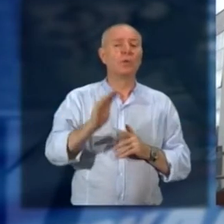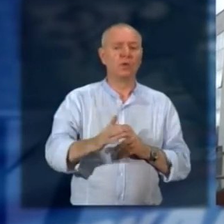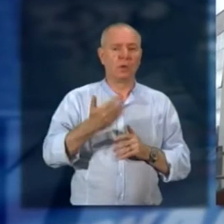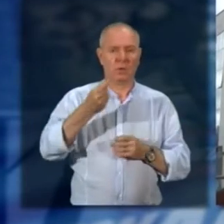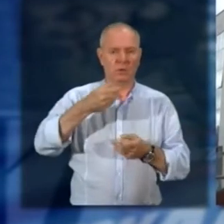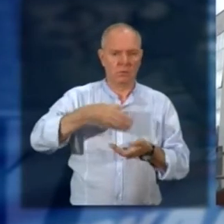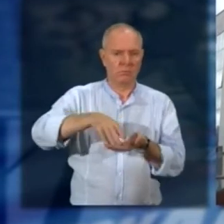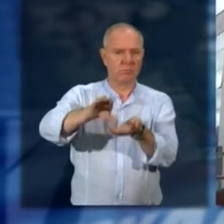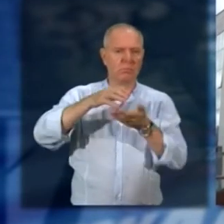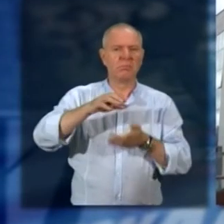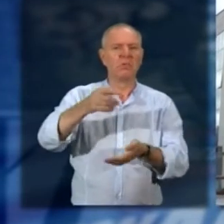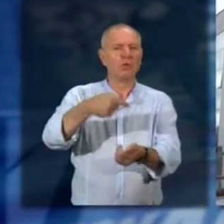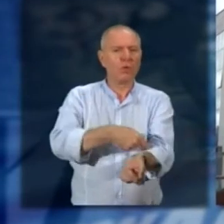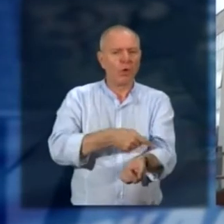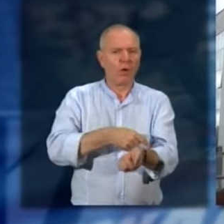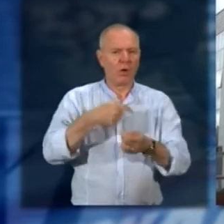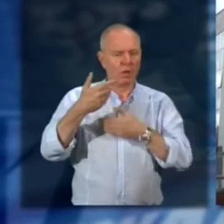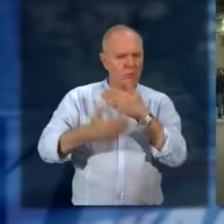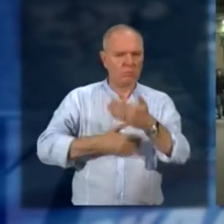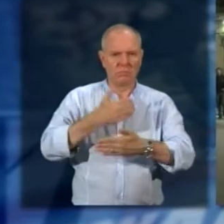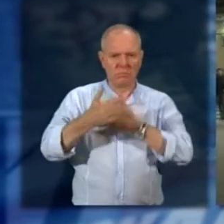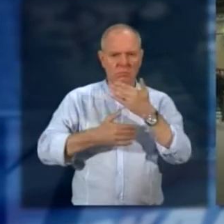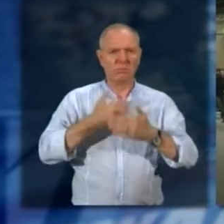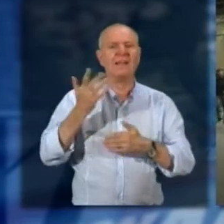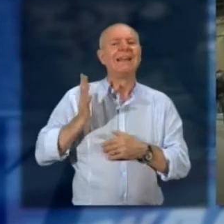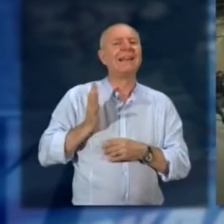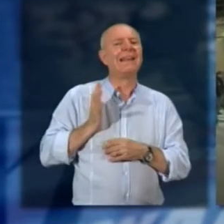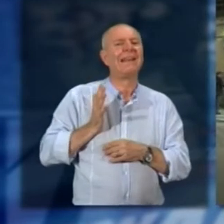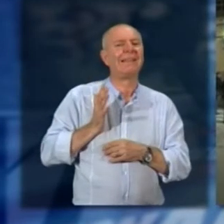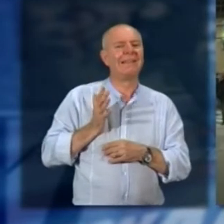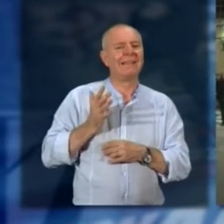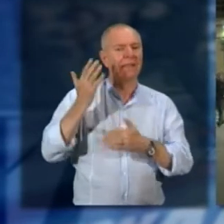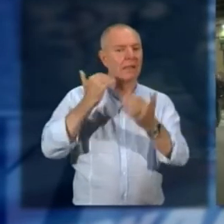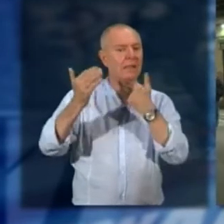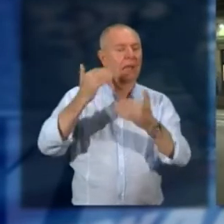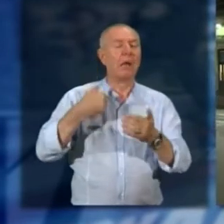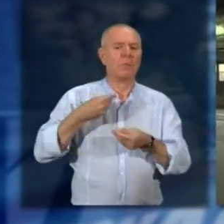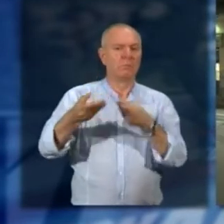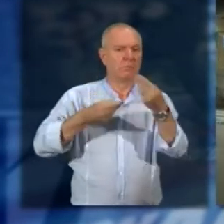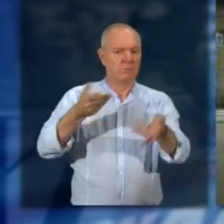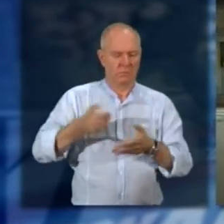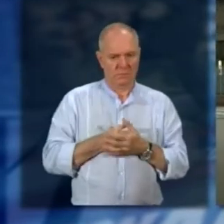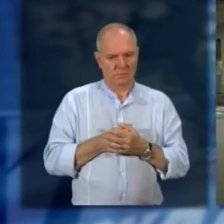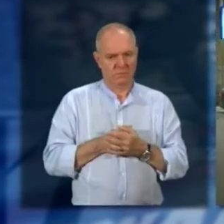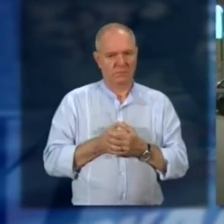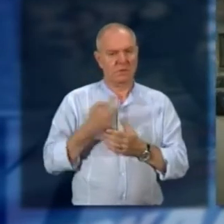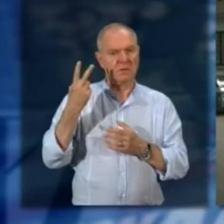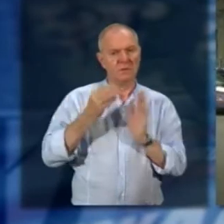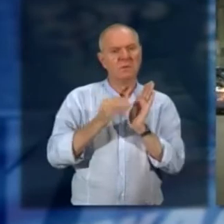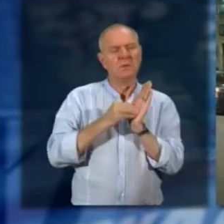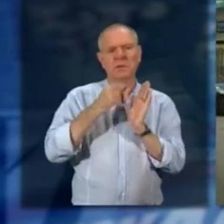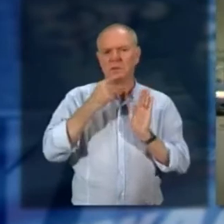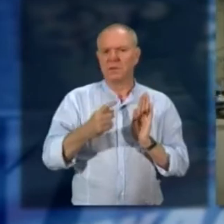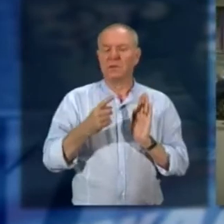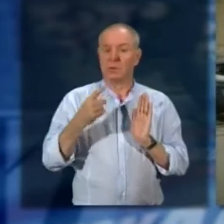rifornimenti a fronte di richieste incessanti provenienti da clienti occasionali e abituali. Colpisce, si legge nell'ordinanza,